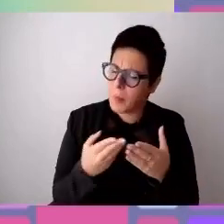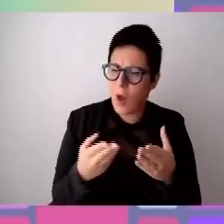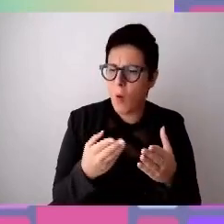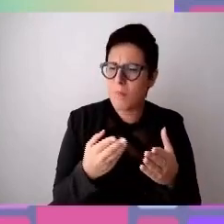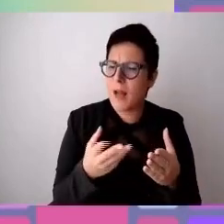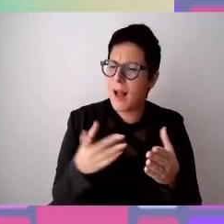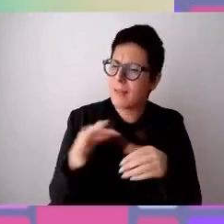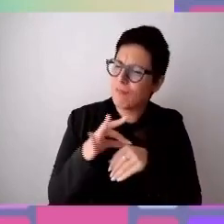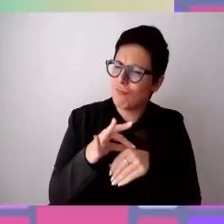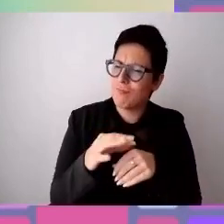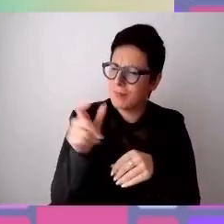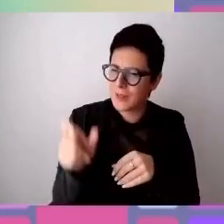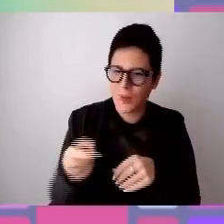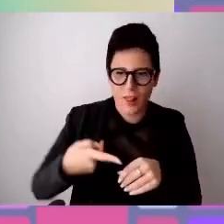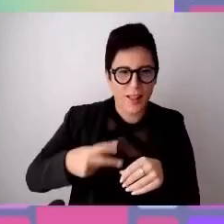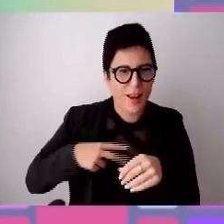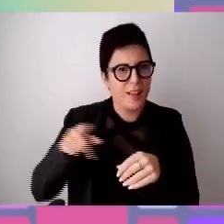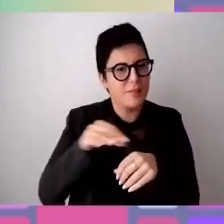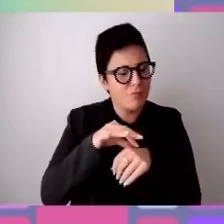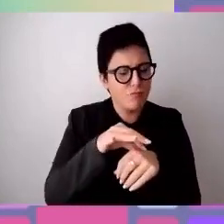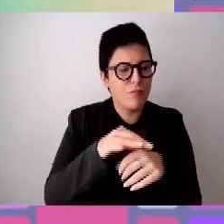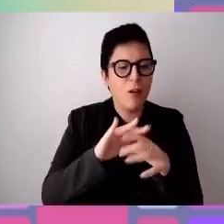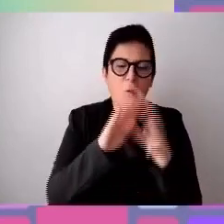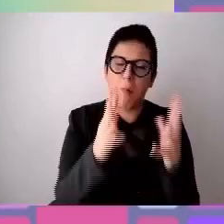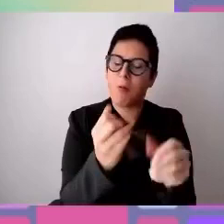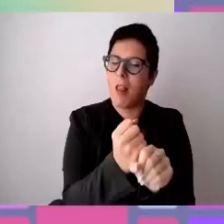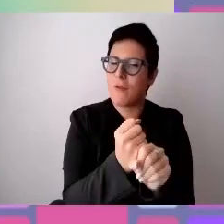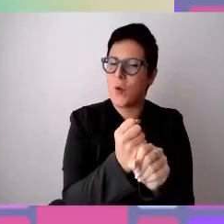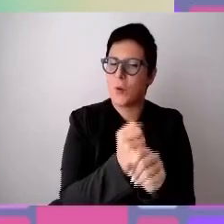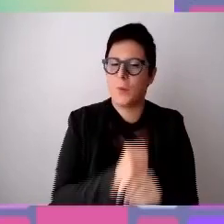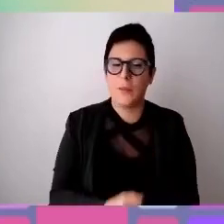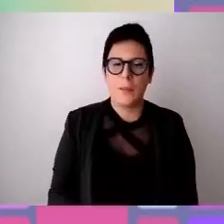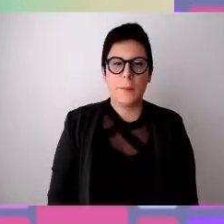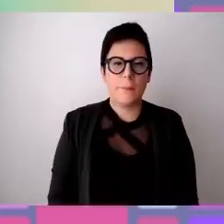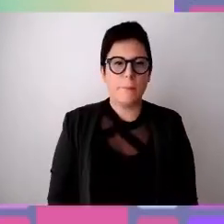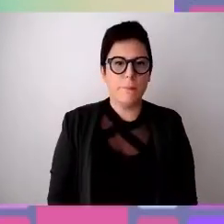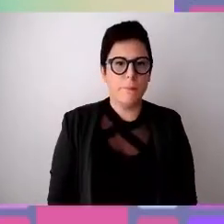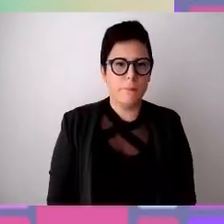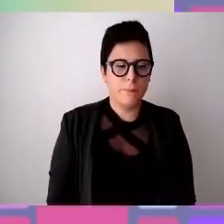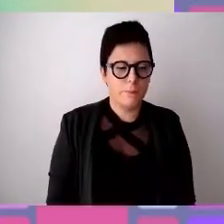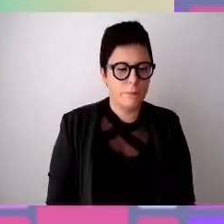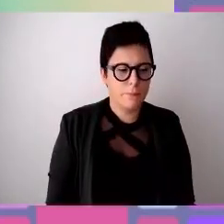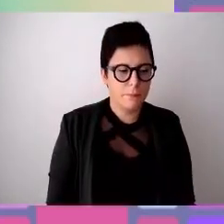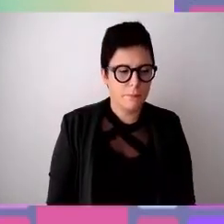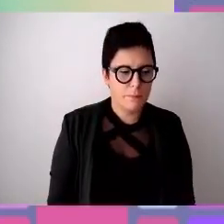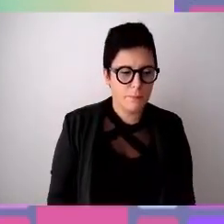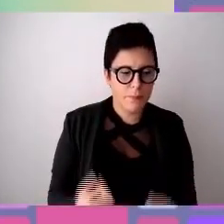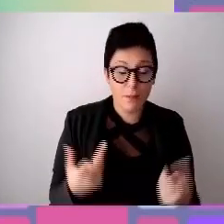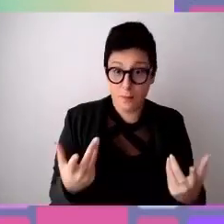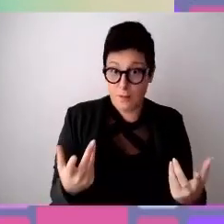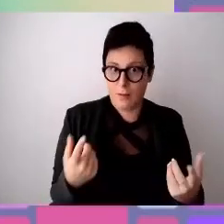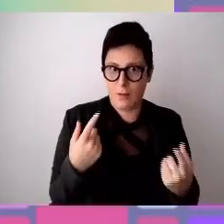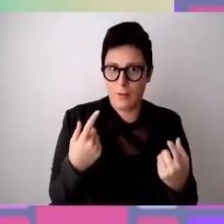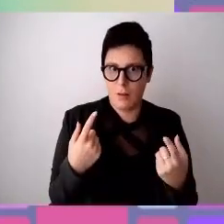'interno del mondo del lavoro. Questa sinergia continua ancora,